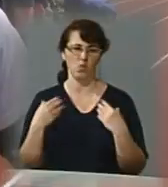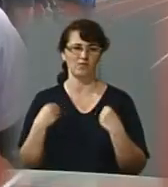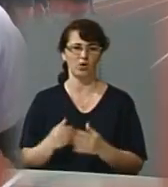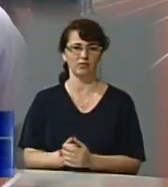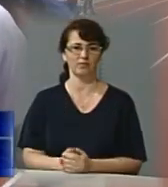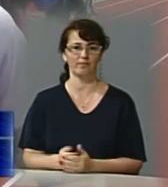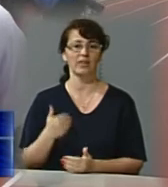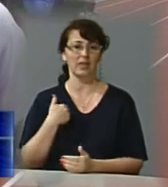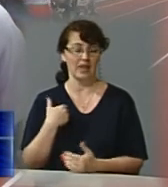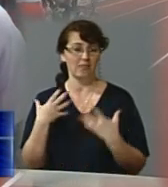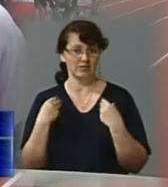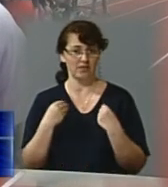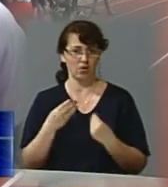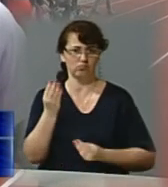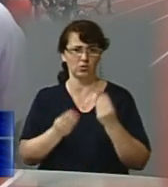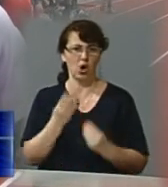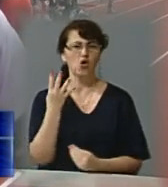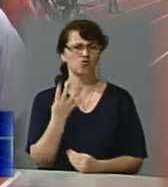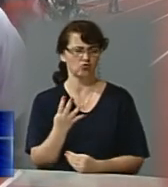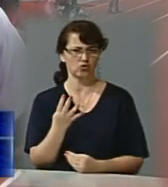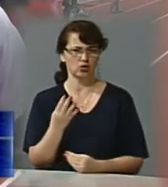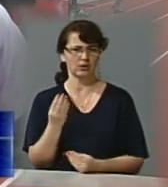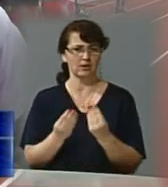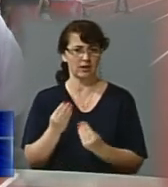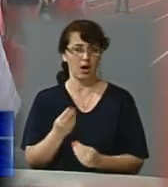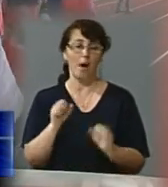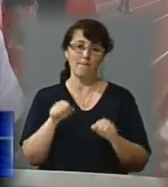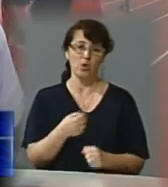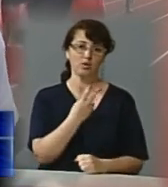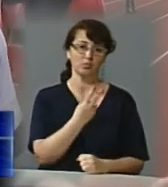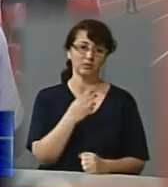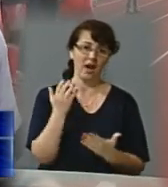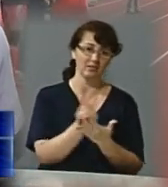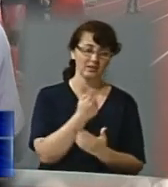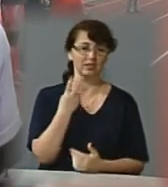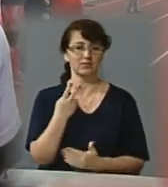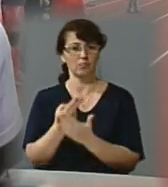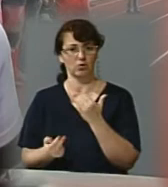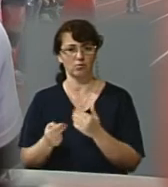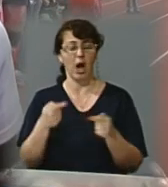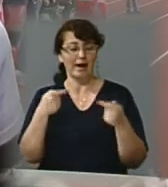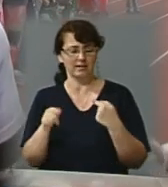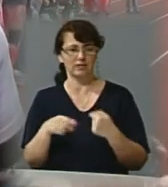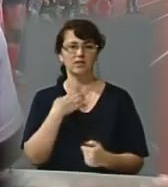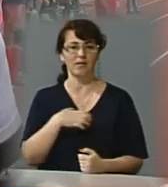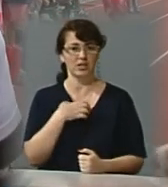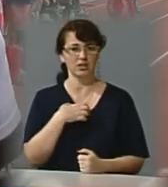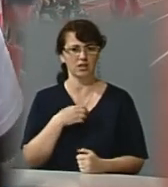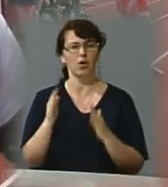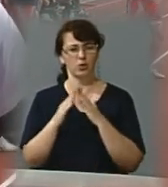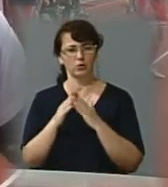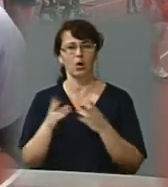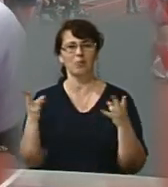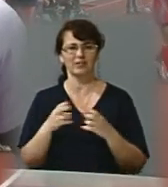Нам зі Львовом грати чотири гри. Навіть по чотирьох турах ми можемо два виграти, два програти. Різниця буде все одно важлива. Тому, звісно, вдома треба